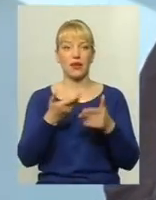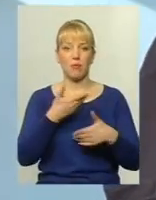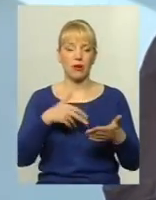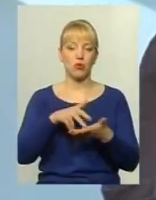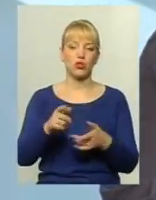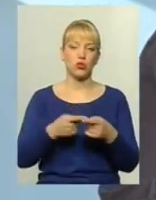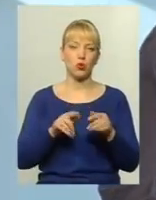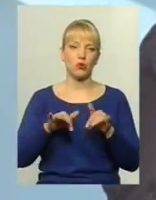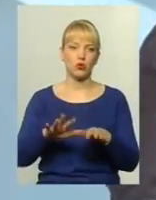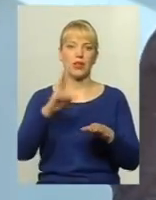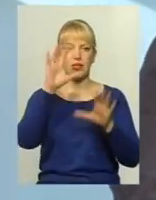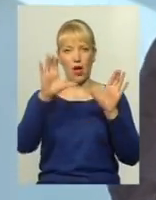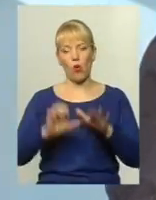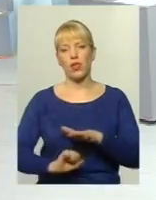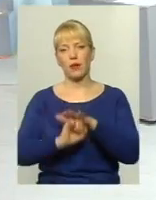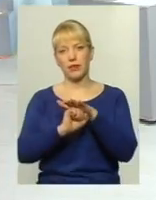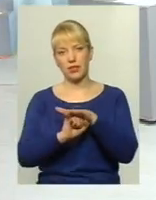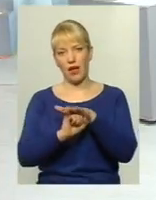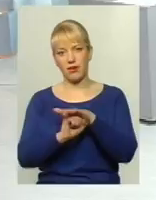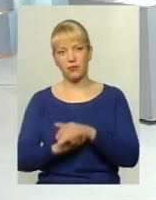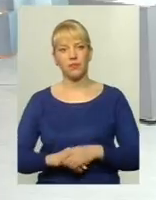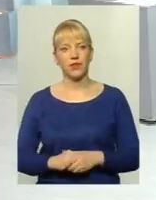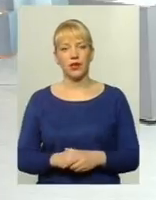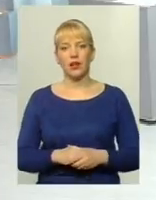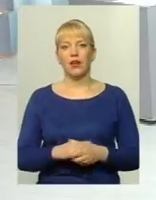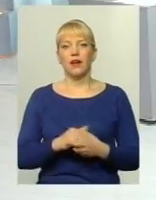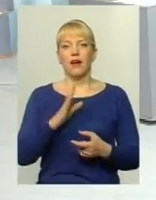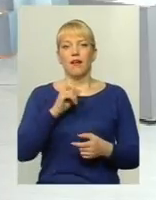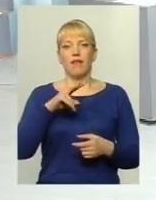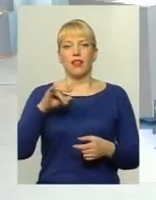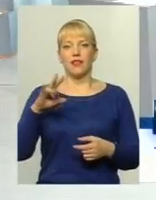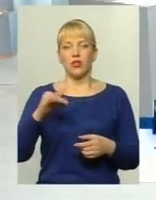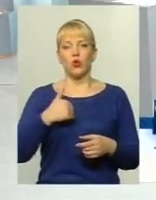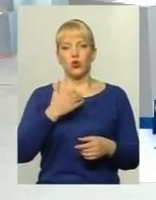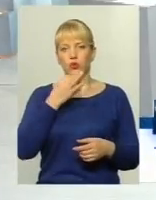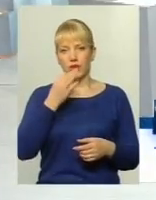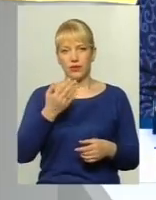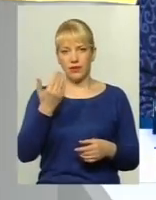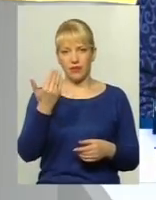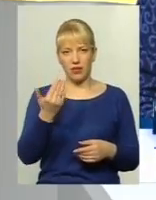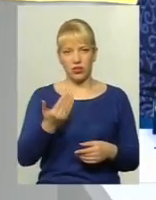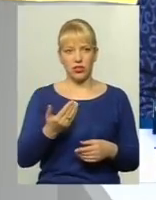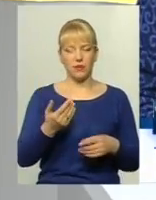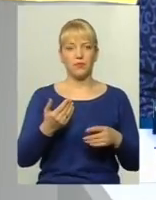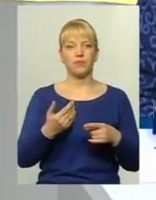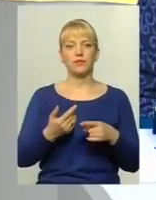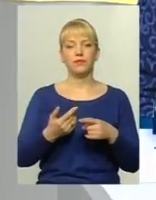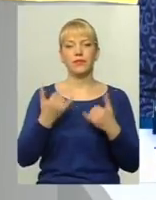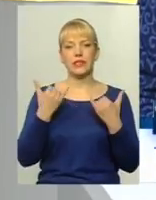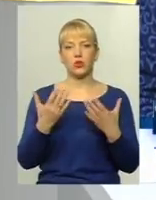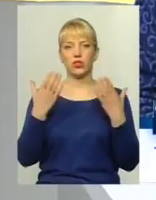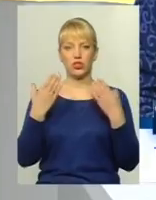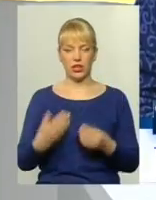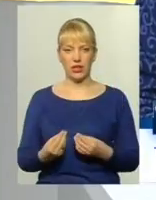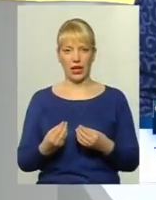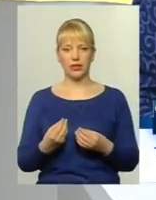процедуру на законних підставах Пані Валентину, прошу вас зазначити Скажіть, будь ласка, на сьогоднішній день